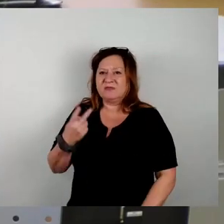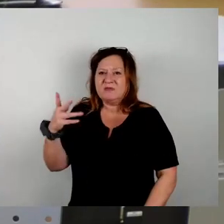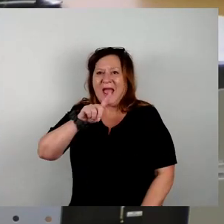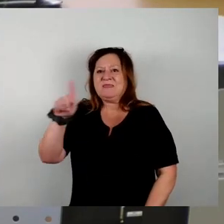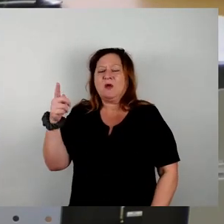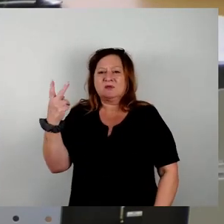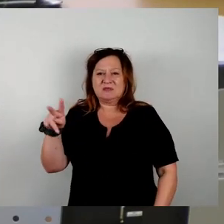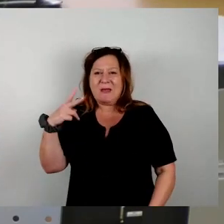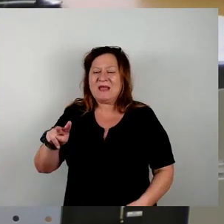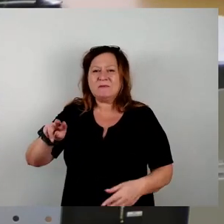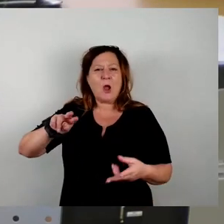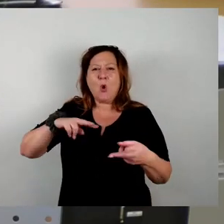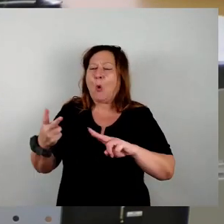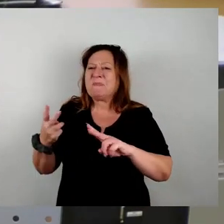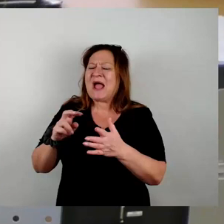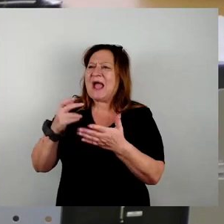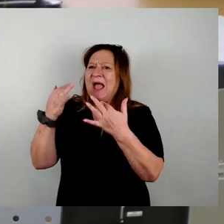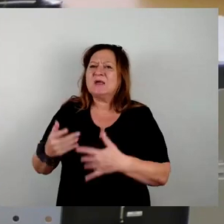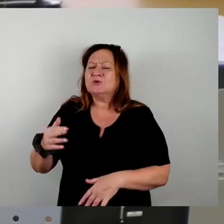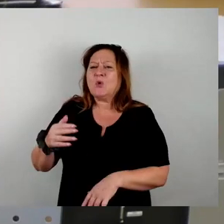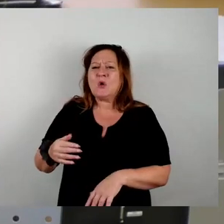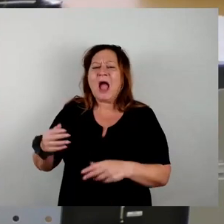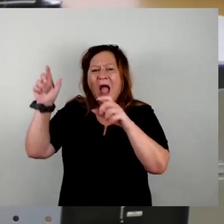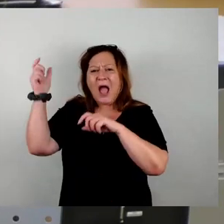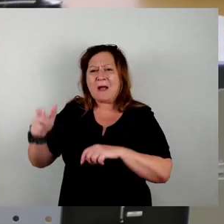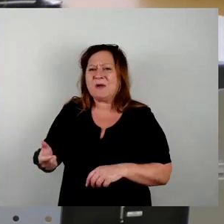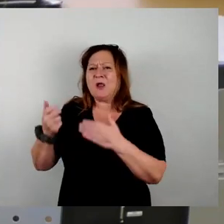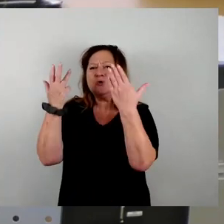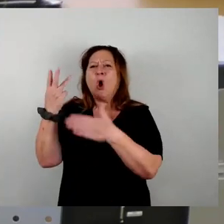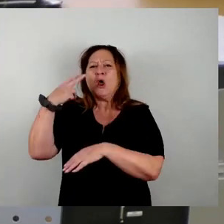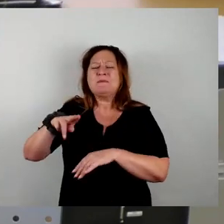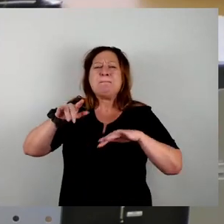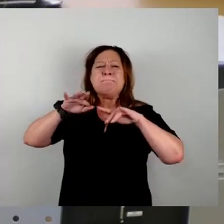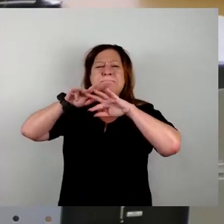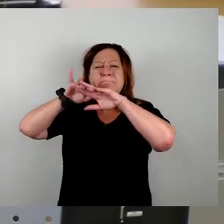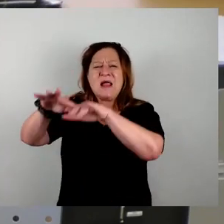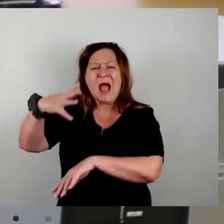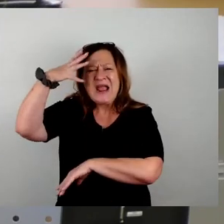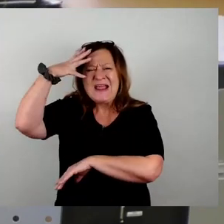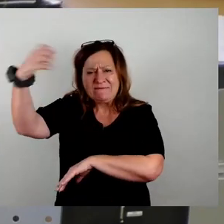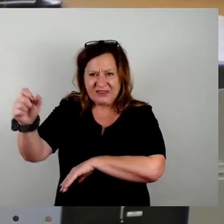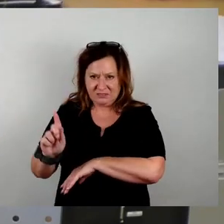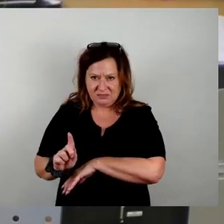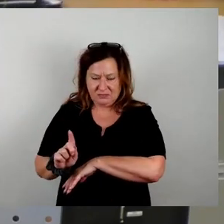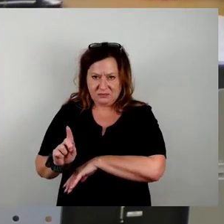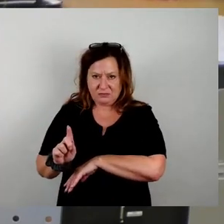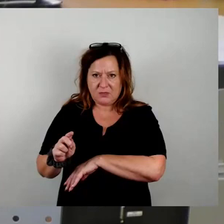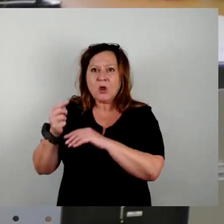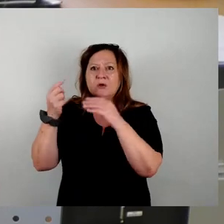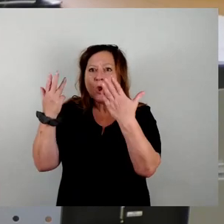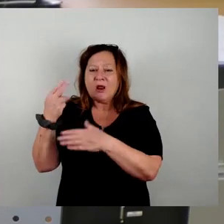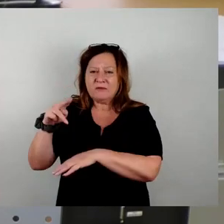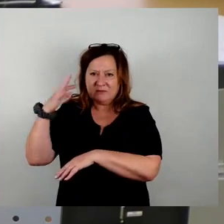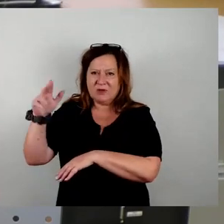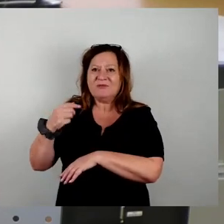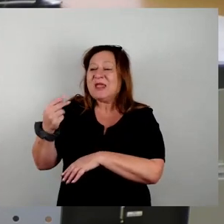Umrechnungsstand April diesen Jahres 29 Milliarden Euro Gewinn gemacht hat, dem schieben wir das Geld